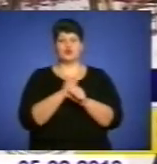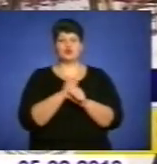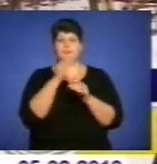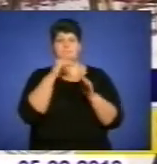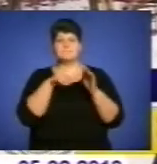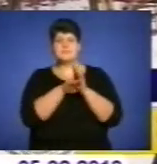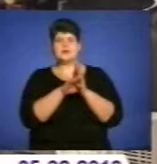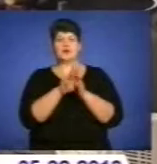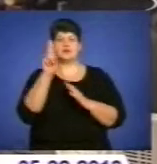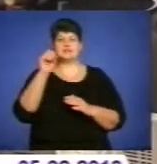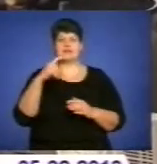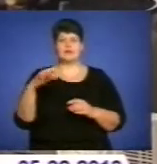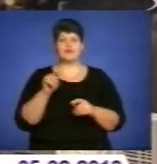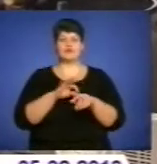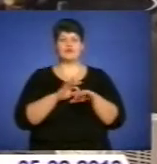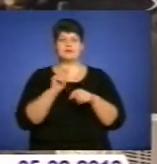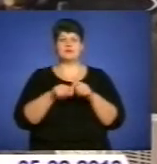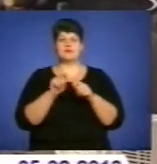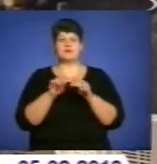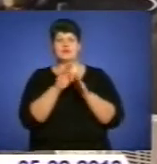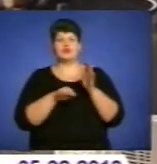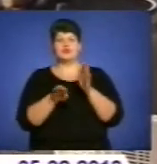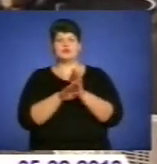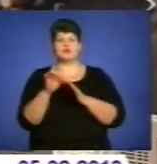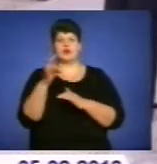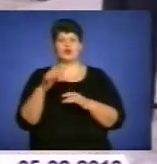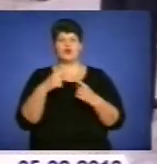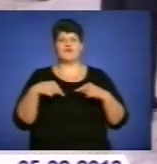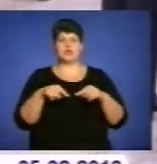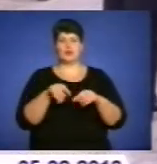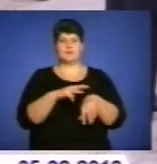приводу проводиться перевірка працівниками підвоємця районного відділу міліції.